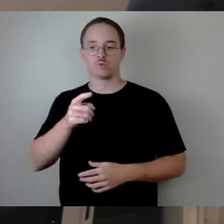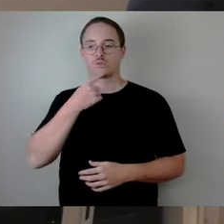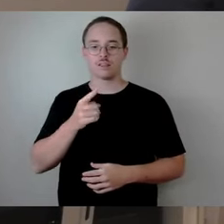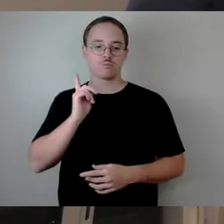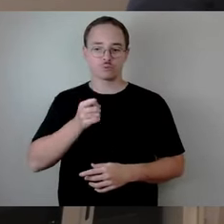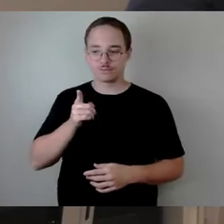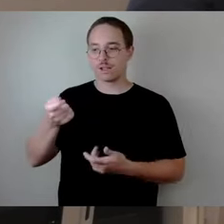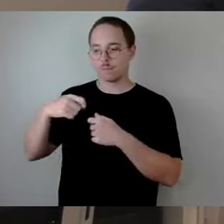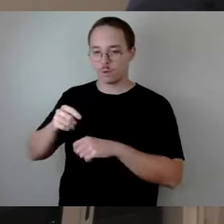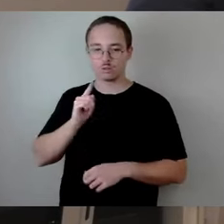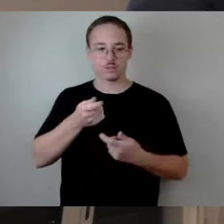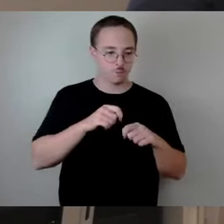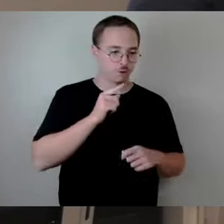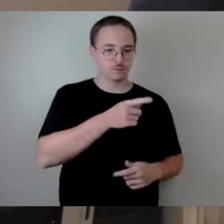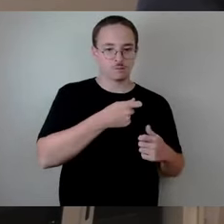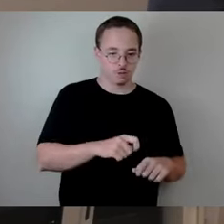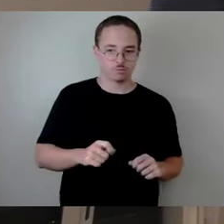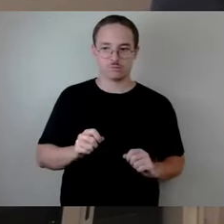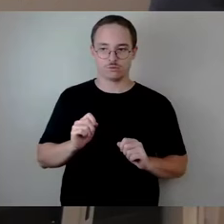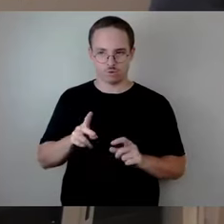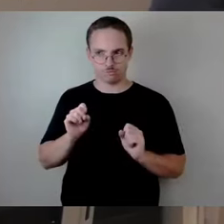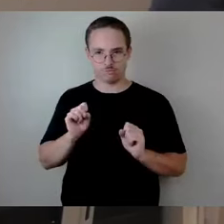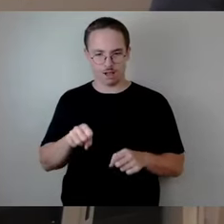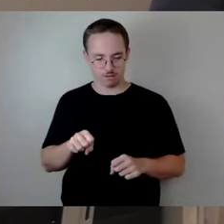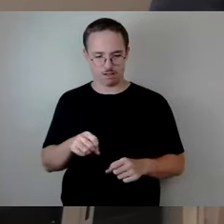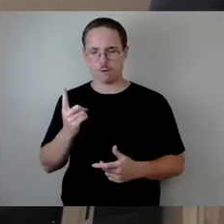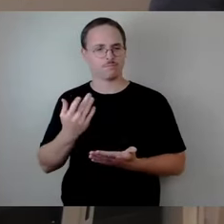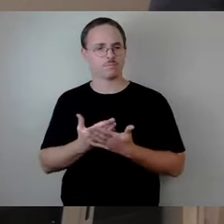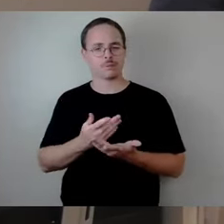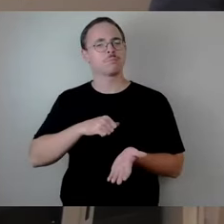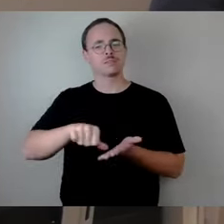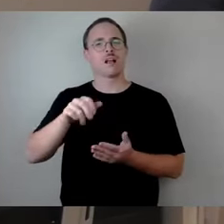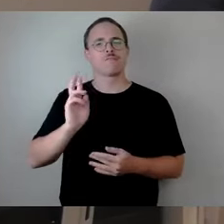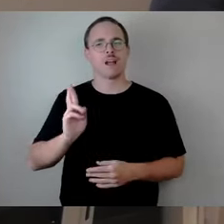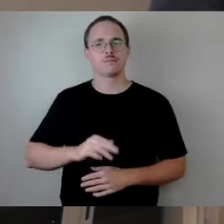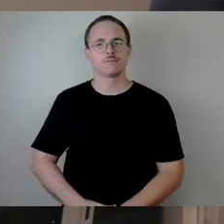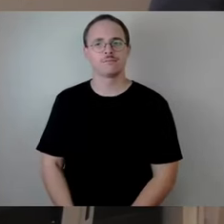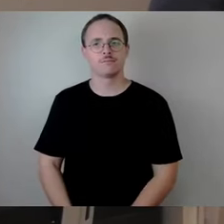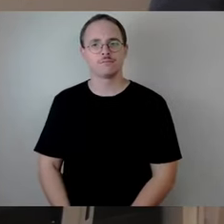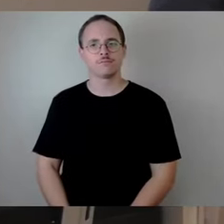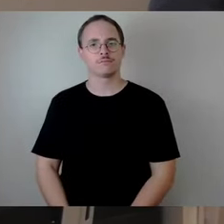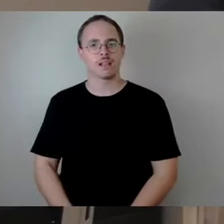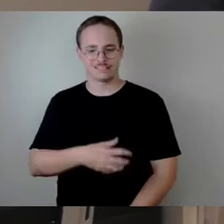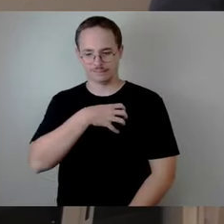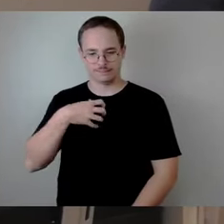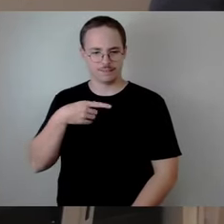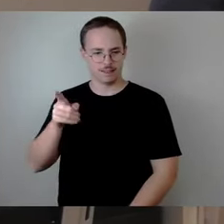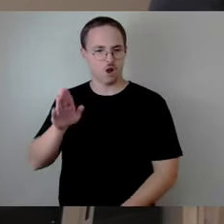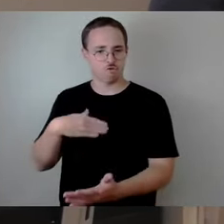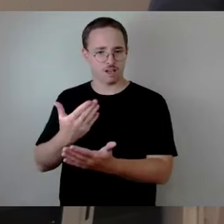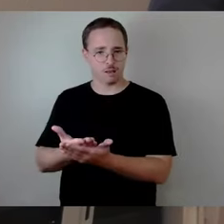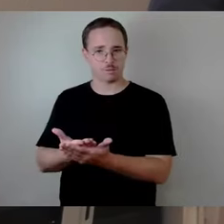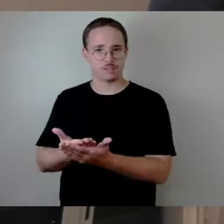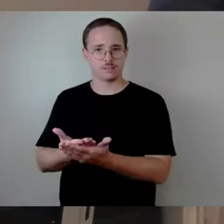doch, wer bezahlt das? Es ist doch nicht irgendwie die Dresdner Aufgabe oder nur die Dresdner Aufgabe,